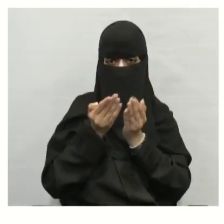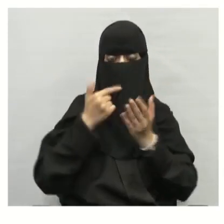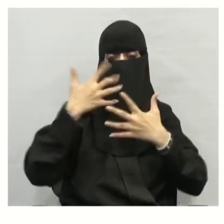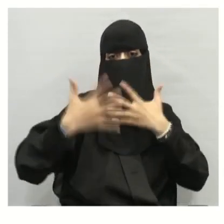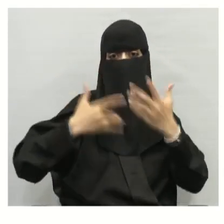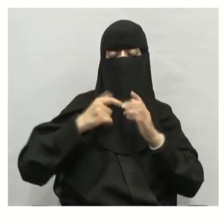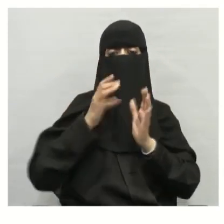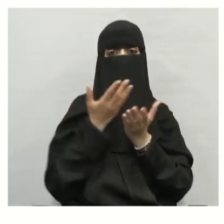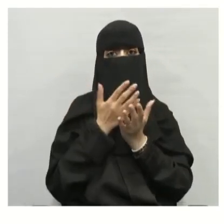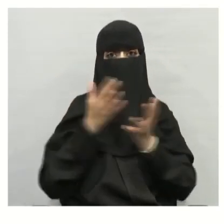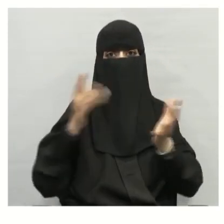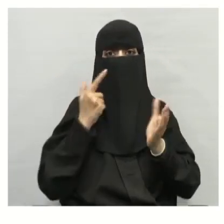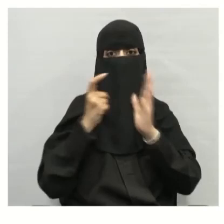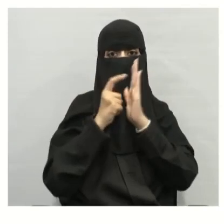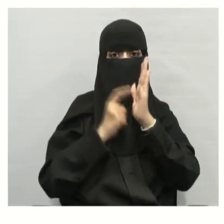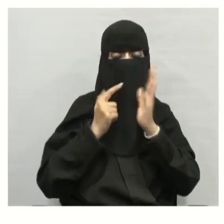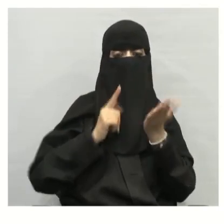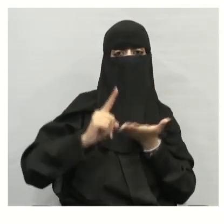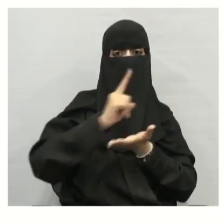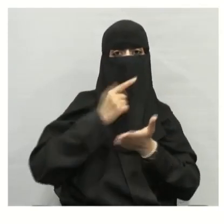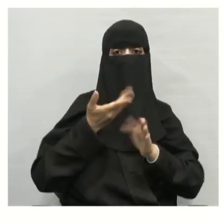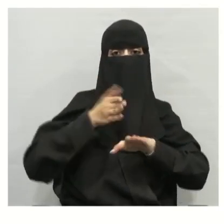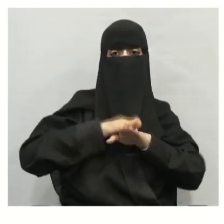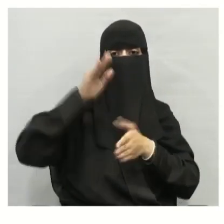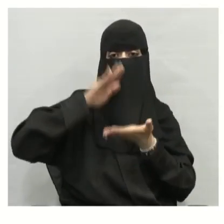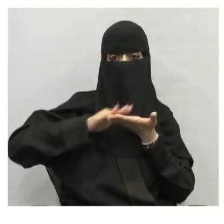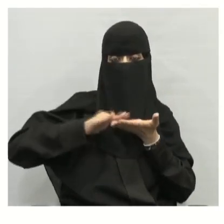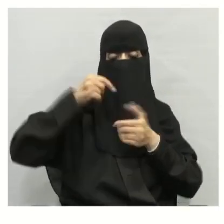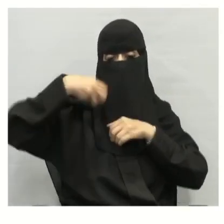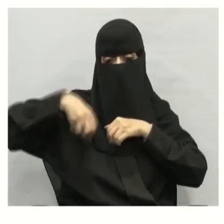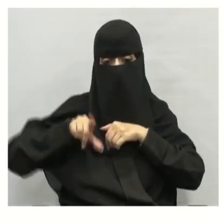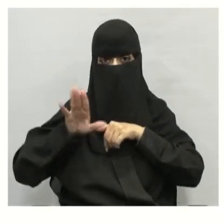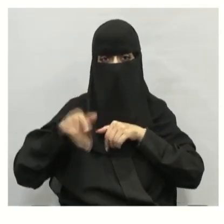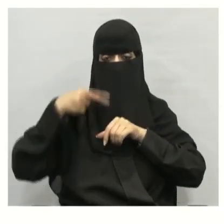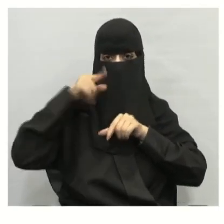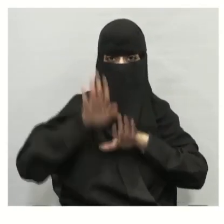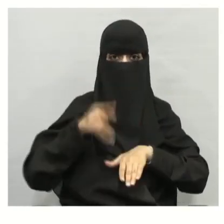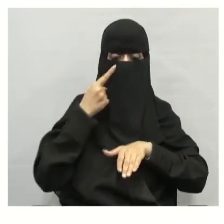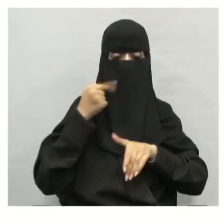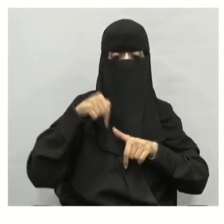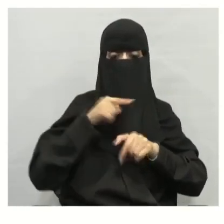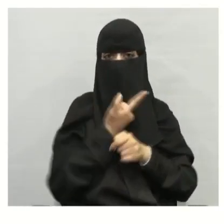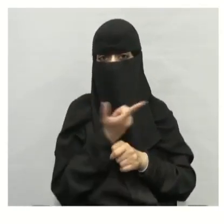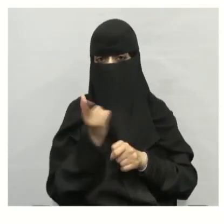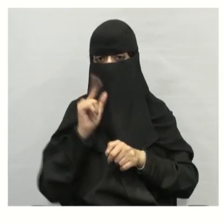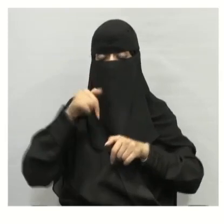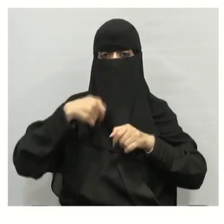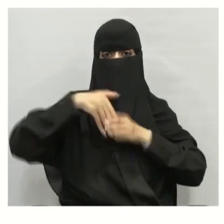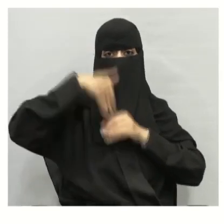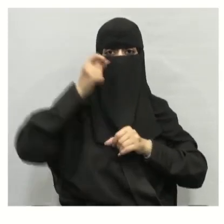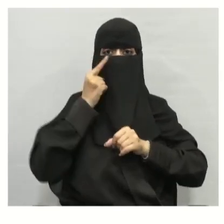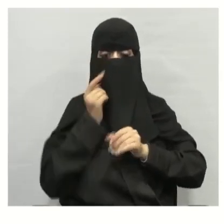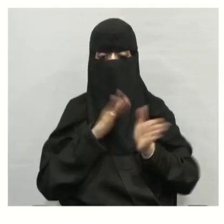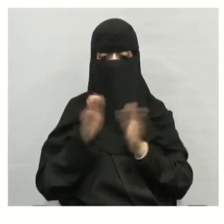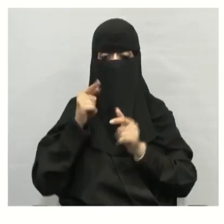نظام بيئي على الأرض ما هو؟ هو الجزء الذي تعيش فيه جميع المخلوقات الحية